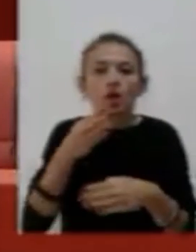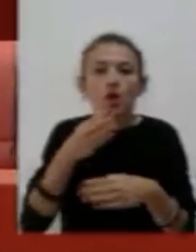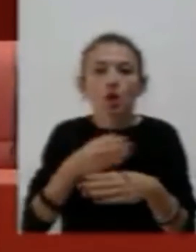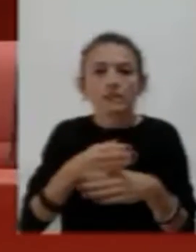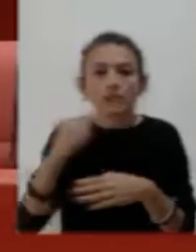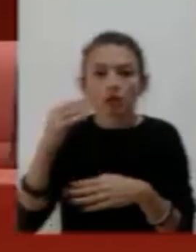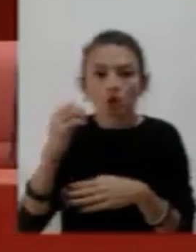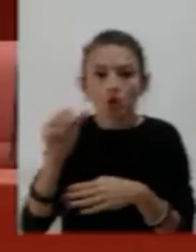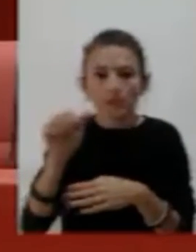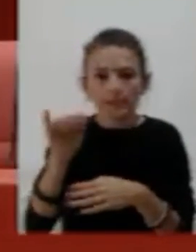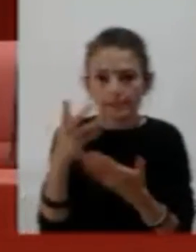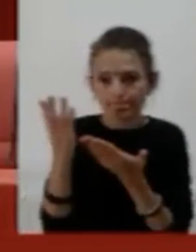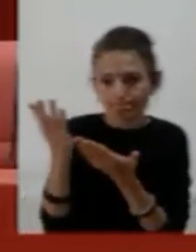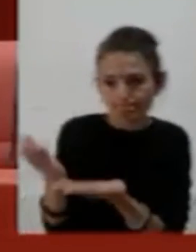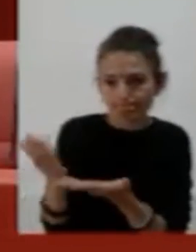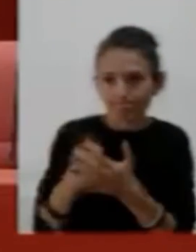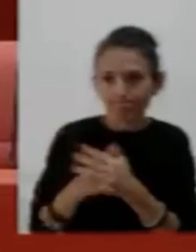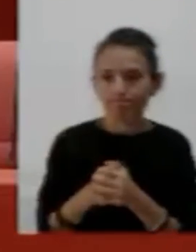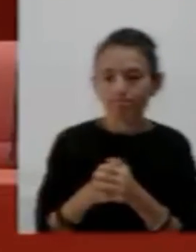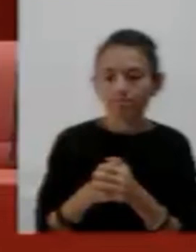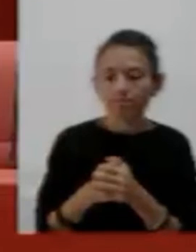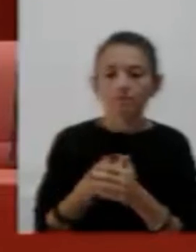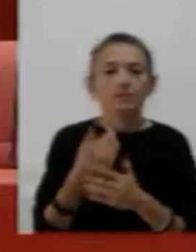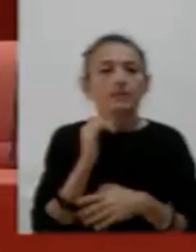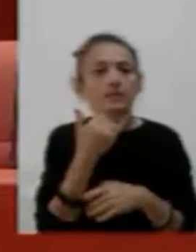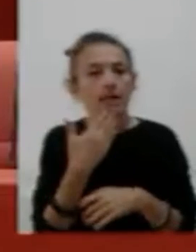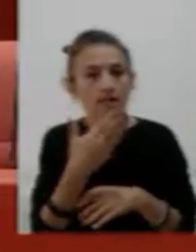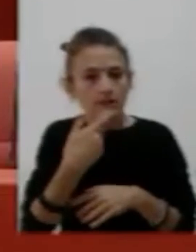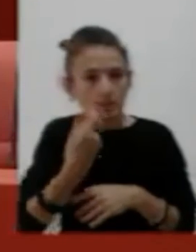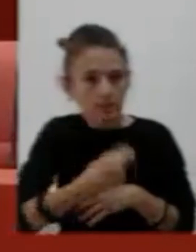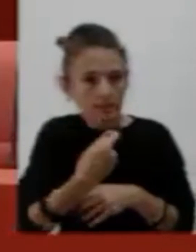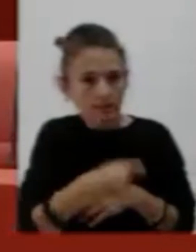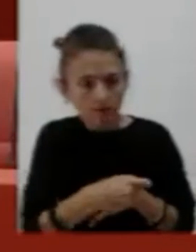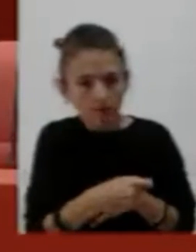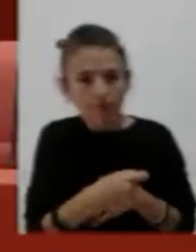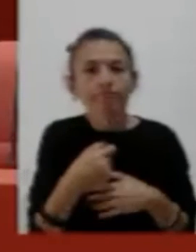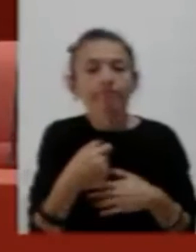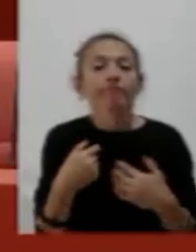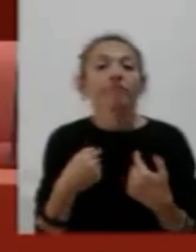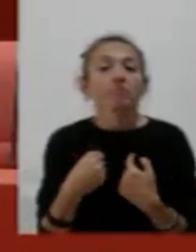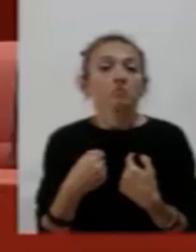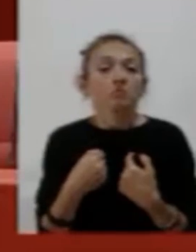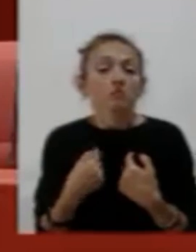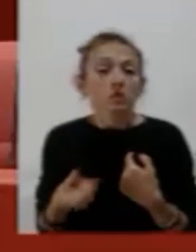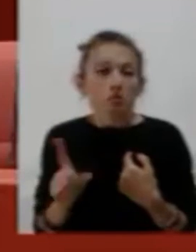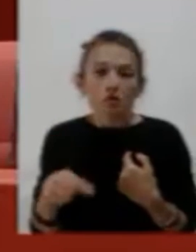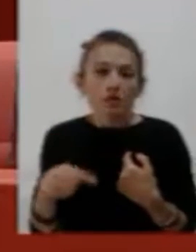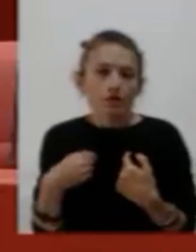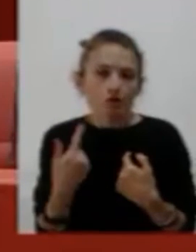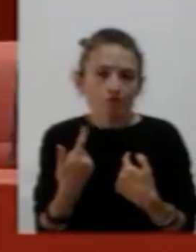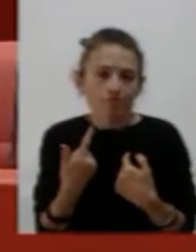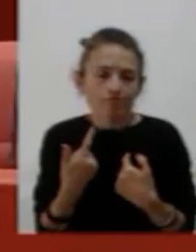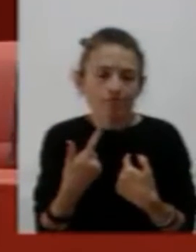Sì, grazie Presidente. Ovviamente anch'io voterò a favore del testo